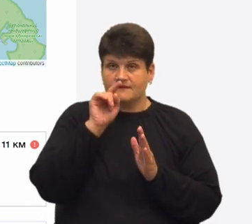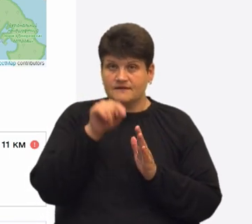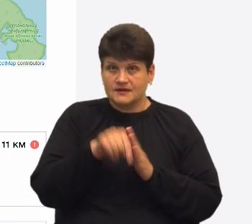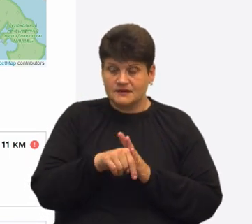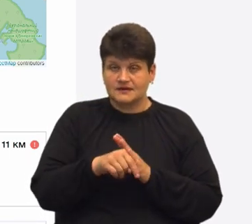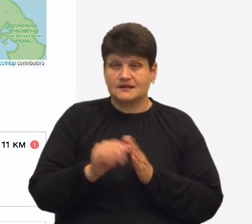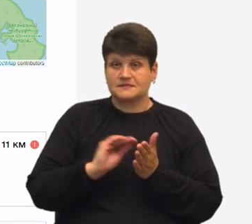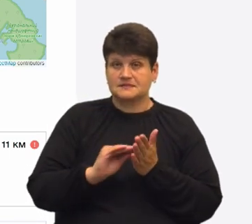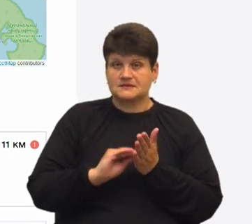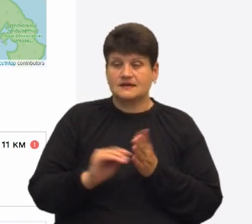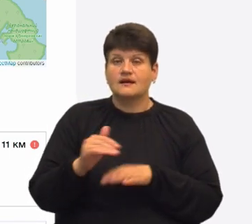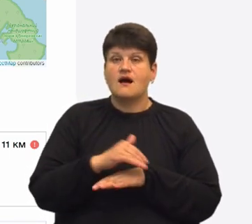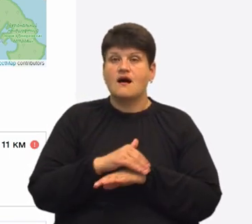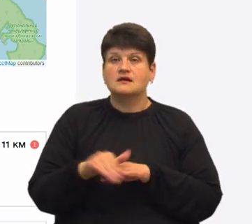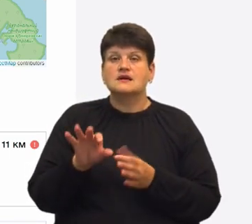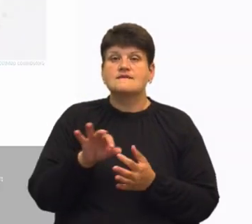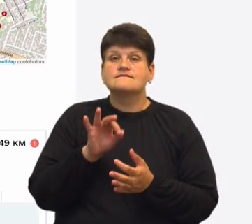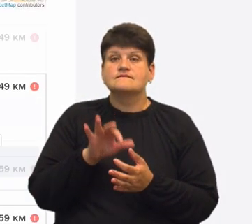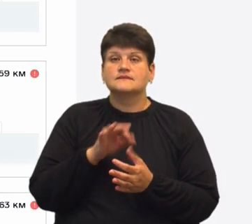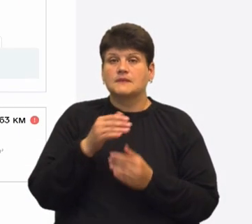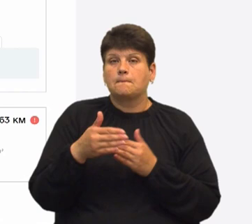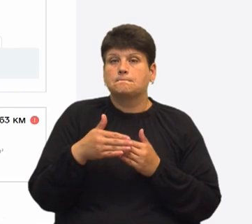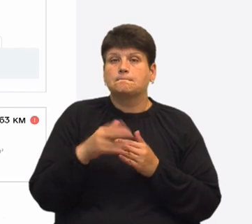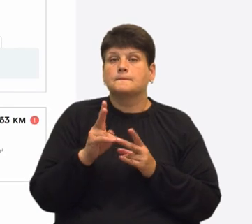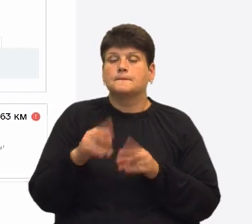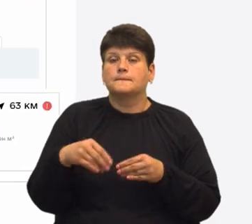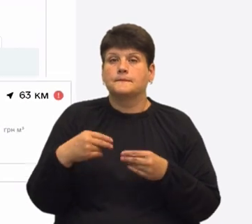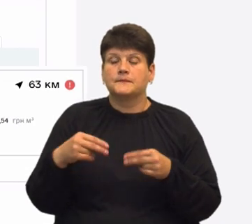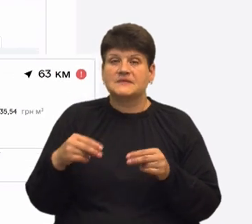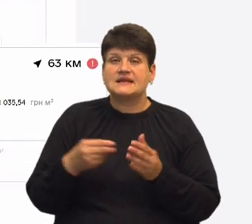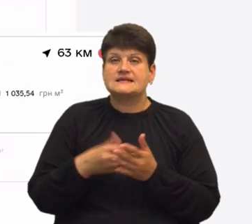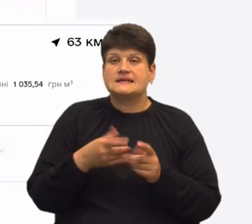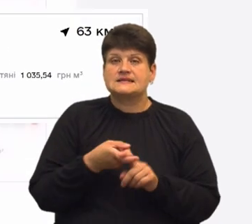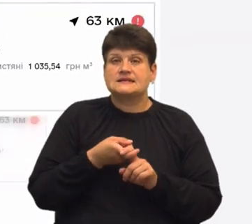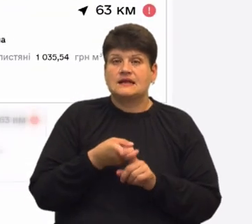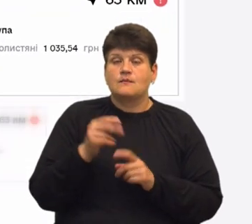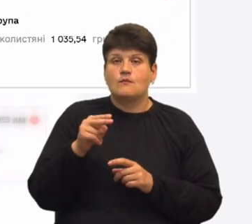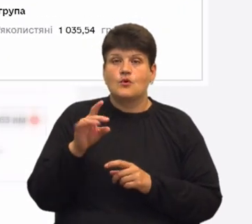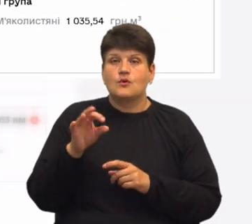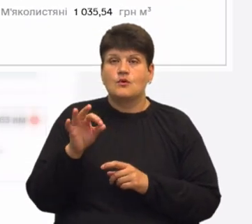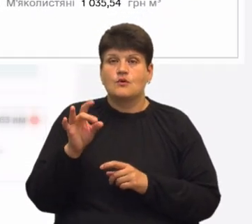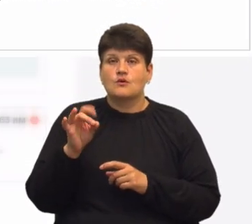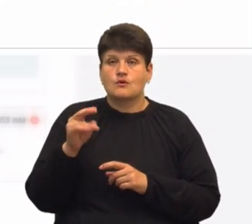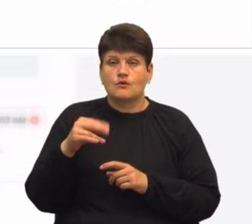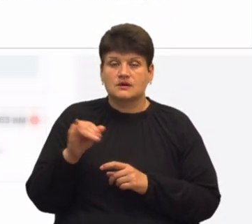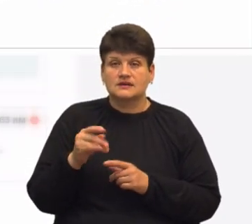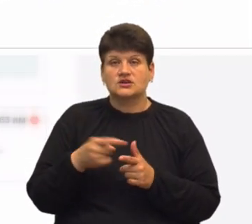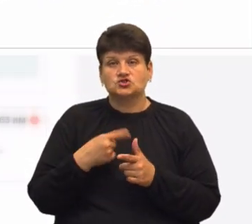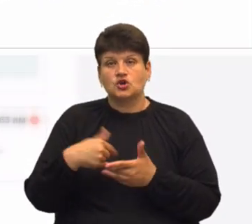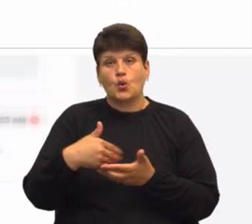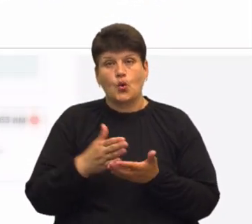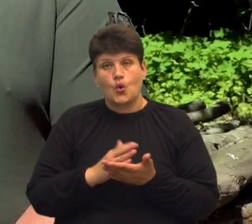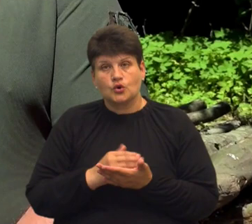доставки та обрати найближчих постачальників. Ціна залежатиме від породи дерев і того, чи колоті вони,